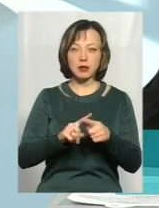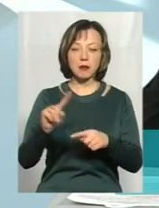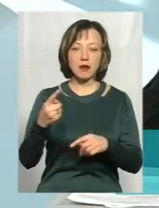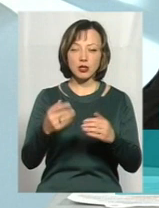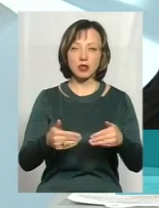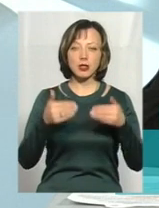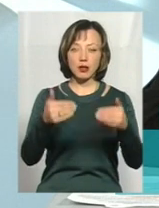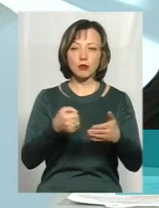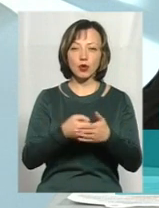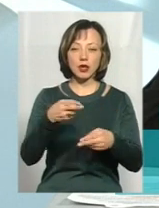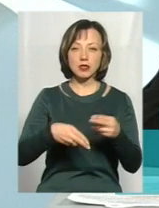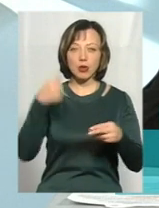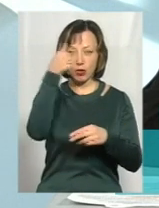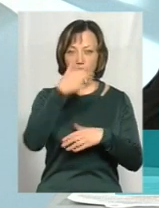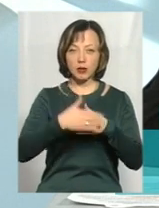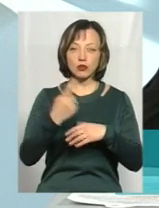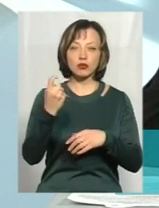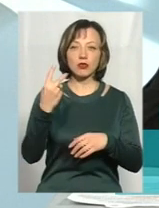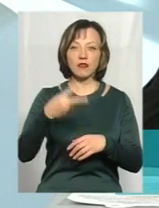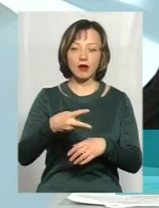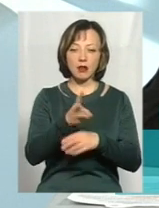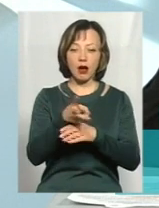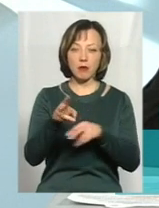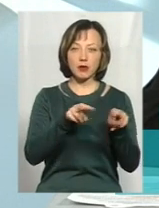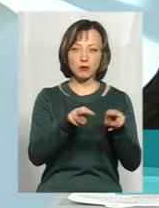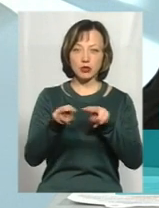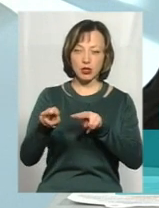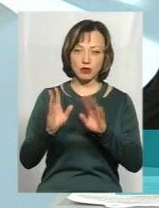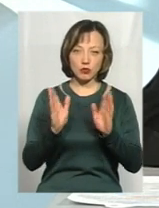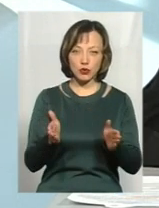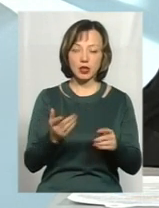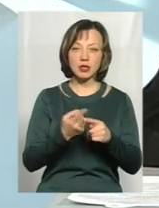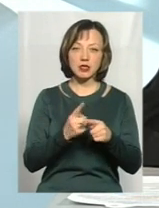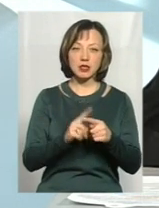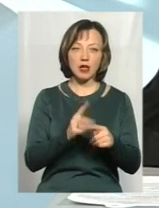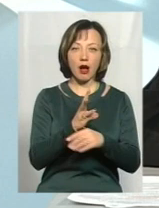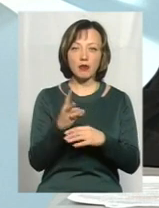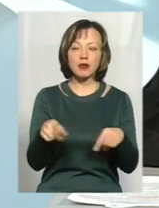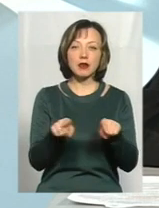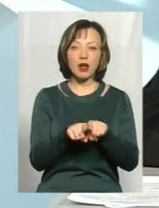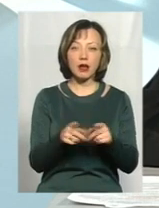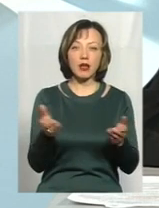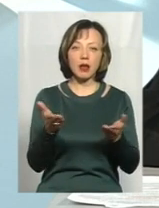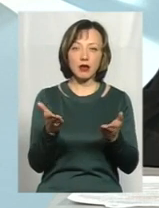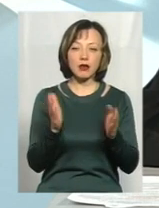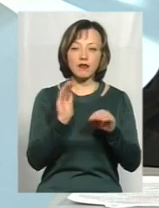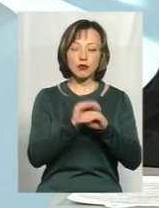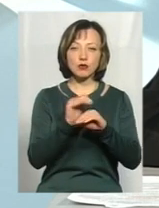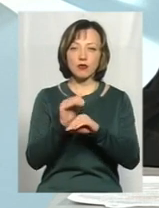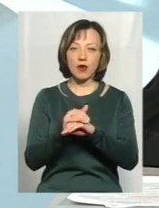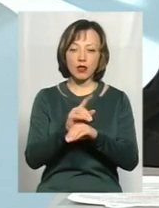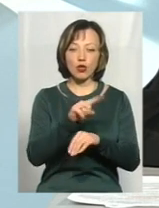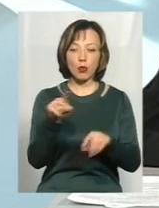етап, до кінця року буде близько 120 камер відеоспостереження, але це вже камери такі, які будуть фіксувати